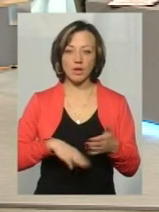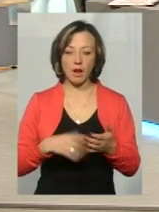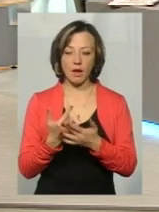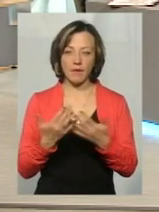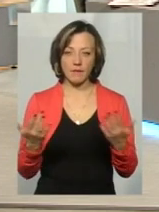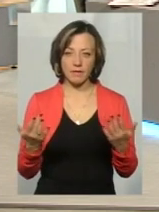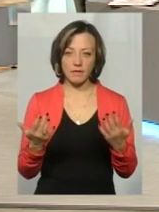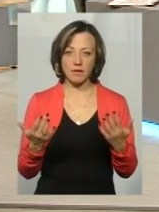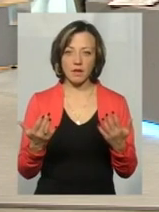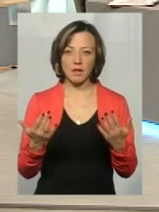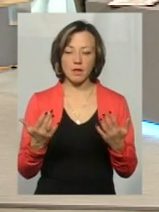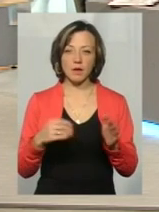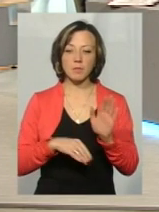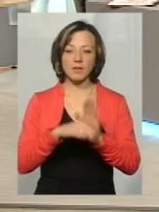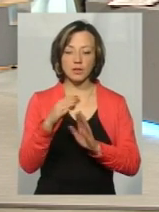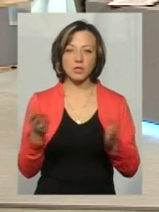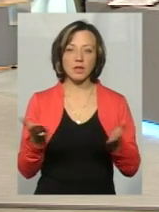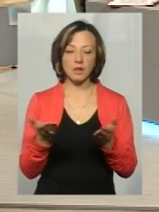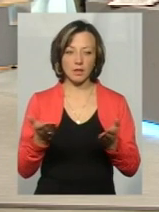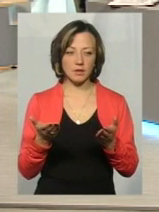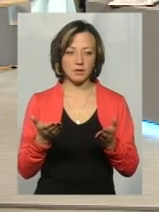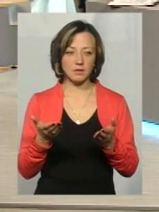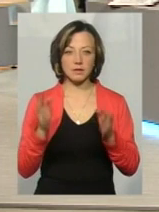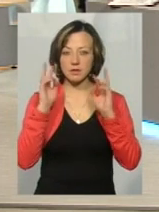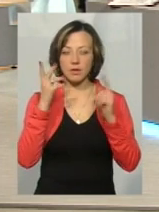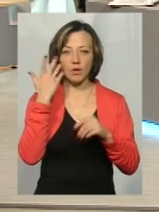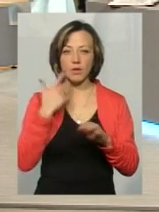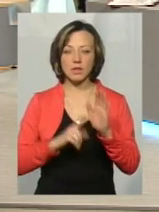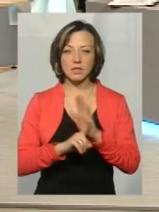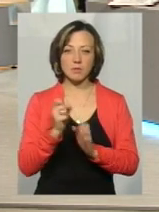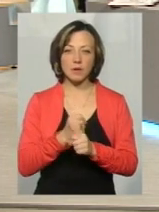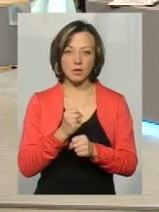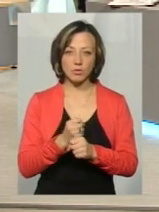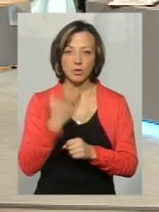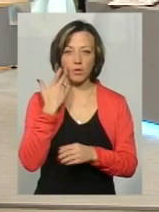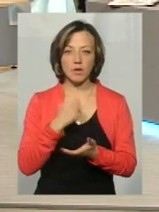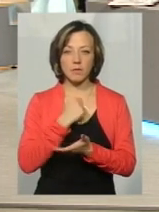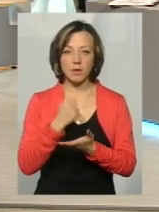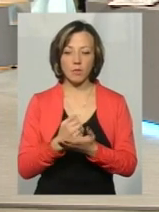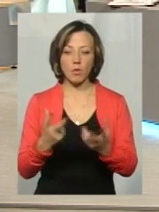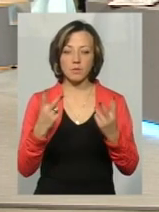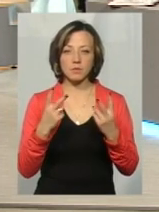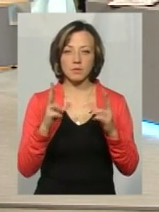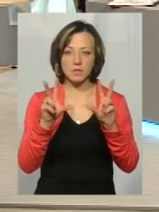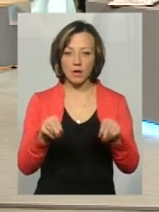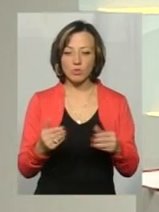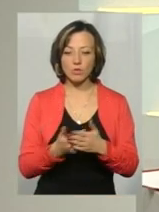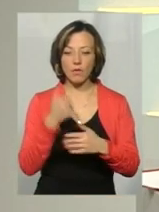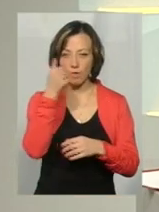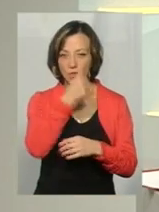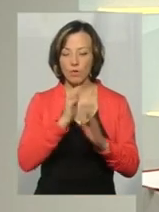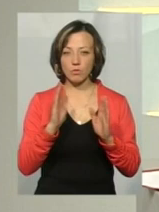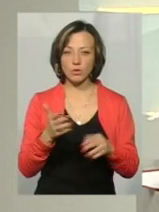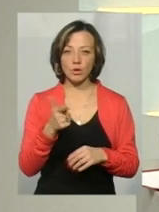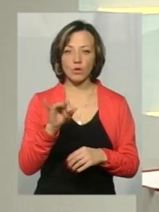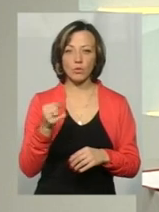штрафів, тих підвищених, які не знаю, коли вони запрацюють, коли їх приймуть, але обіцяють, що ледь не з нового року, а то і